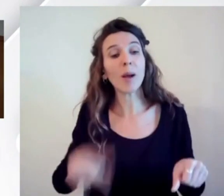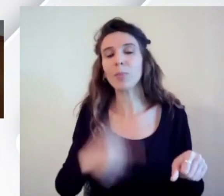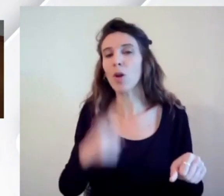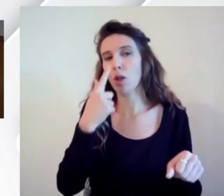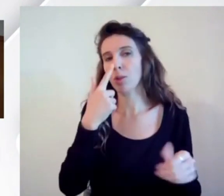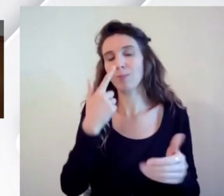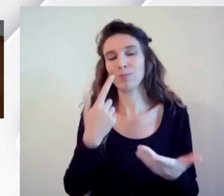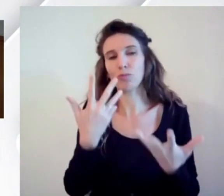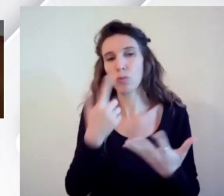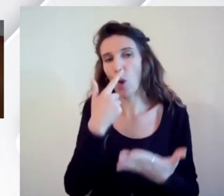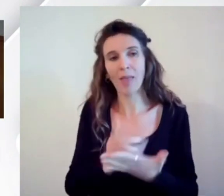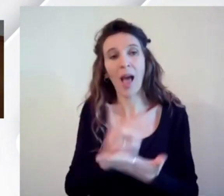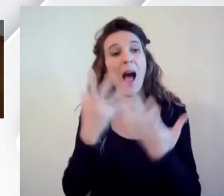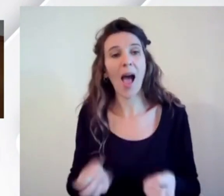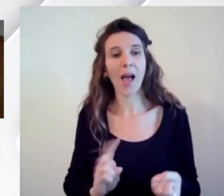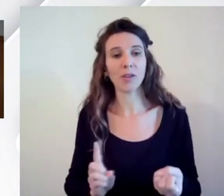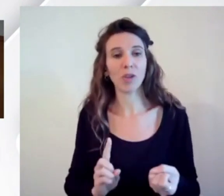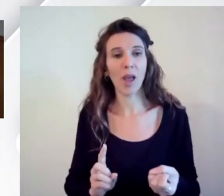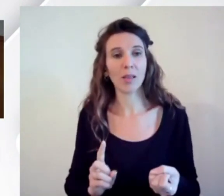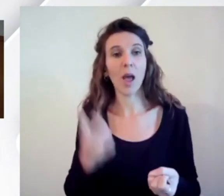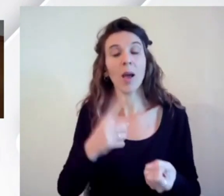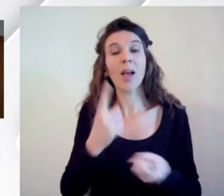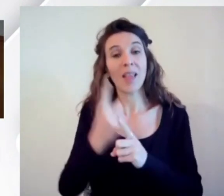ricostruire, ripensare e riandare avanti